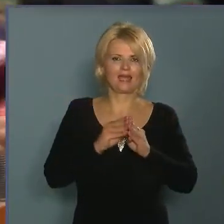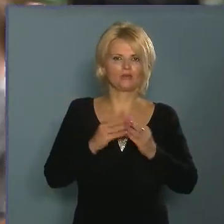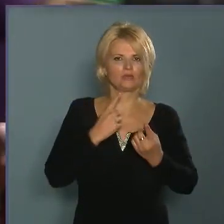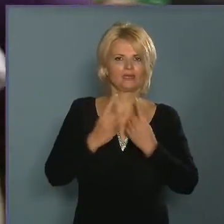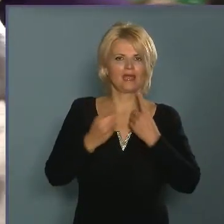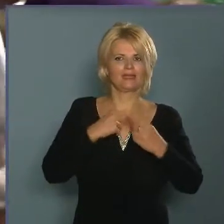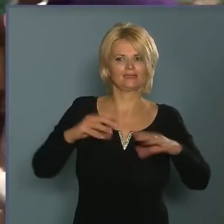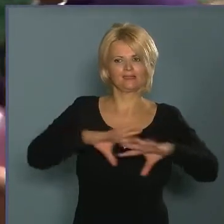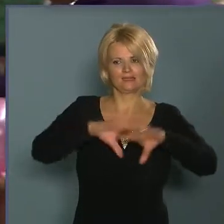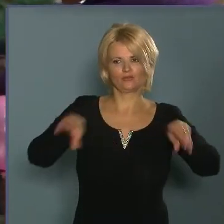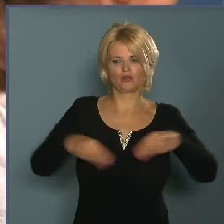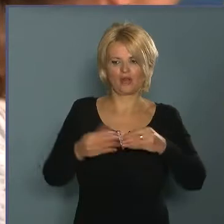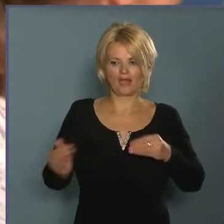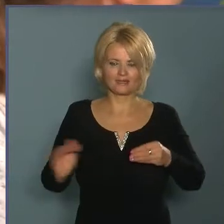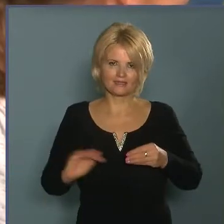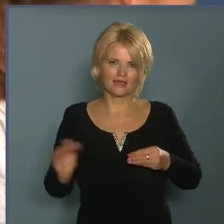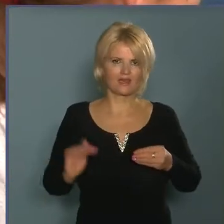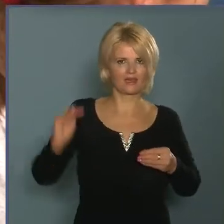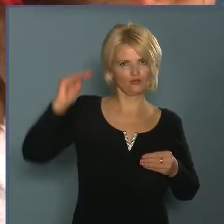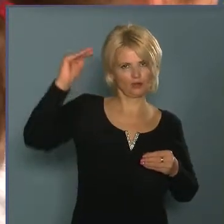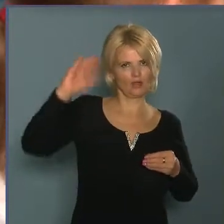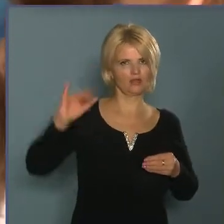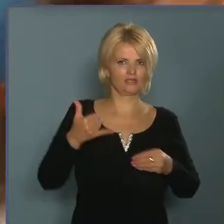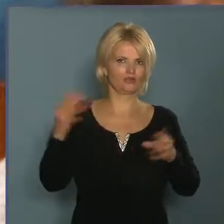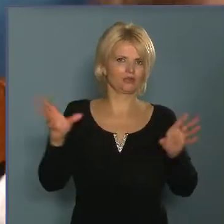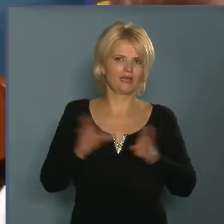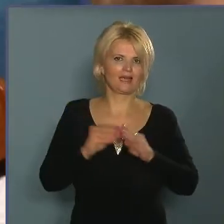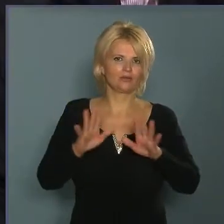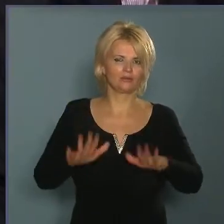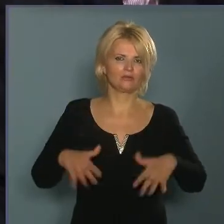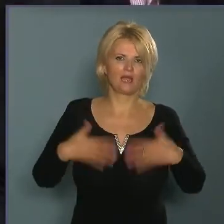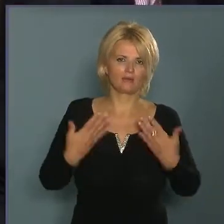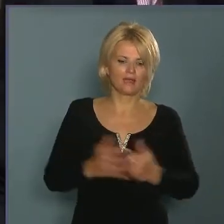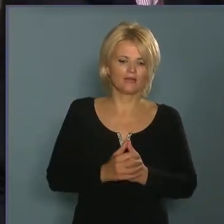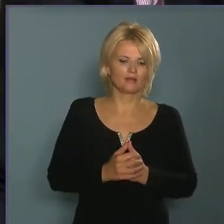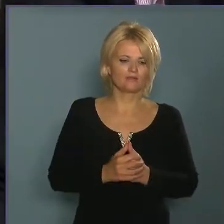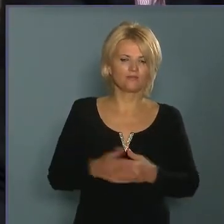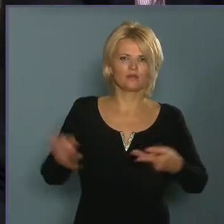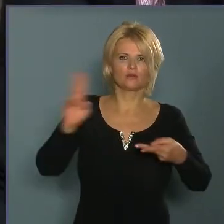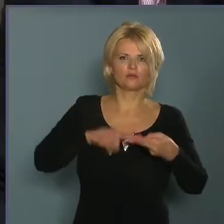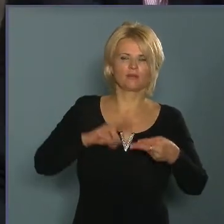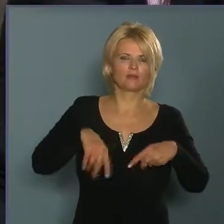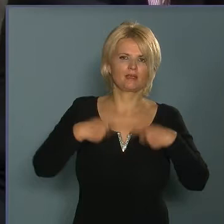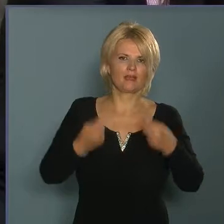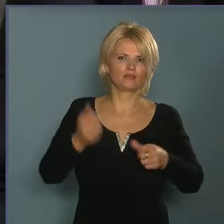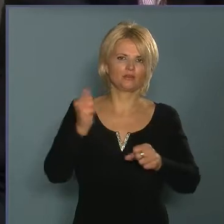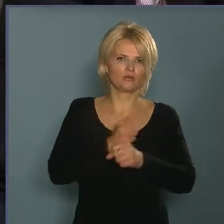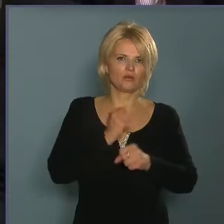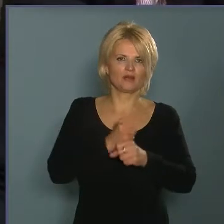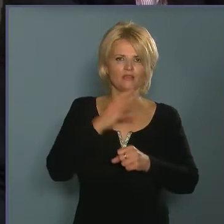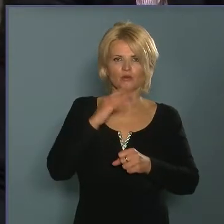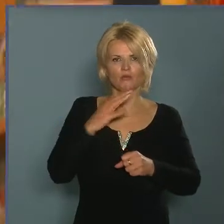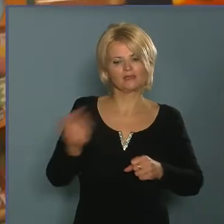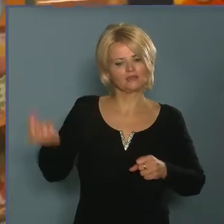család, kicsik és nagyok, ahol az együttlét valódi élményé válik. Az ünnepélyes átadón Kovács Robert is megjelent,